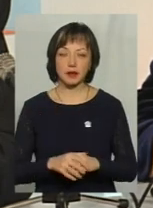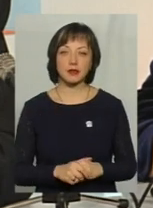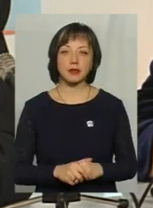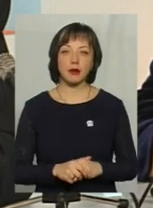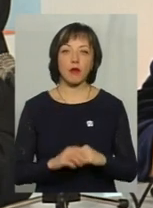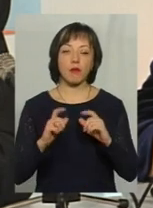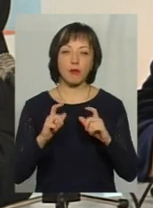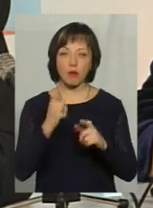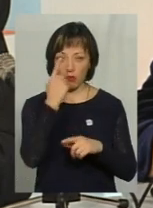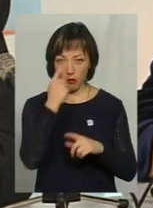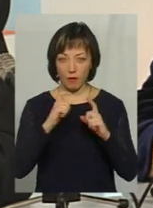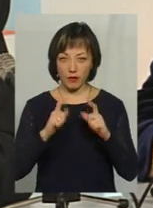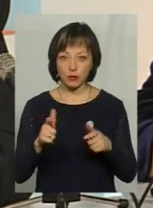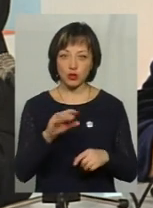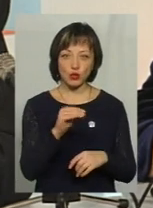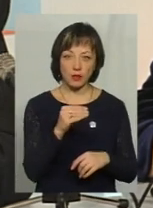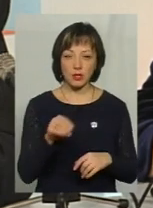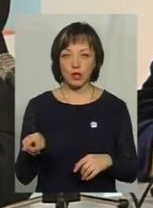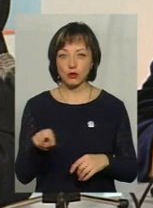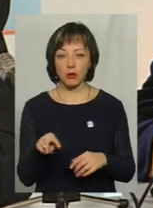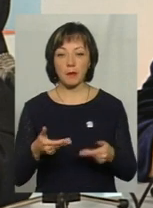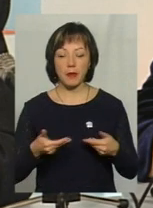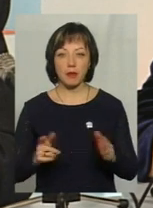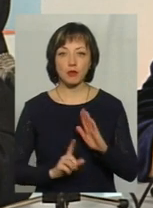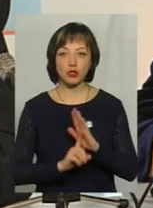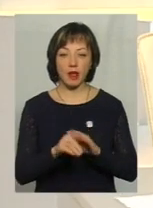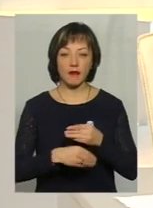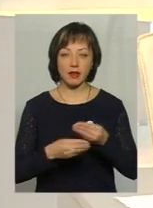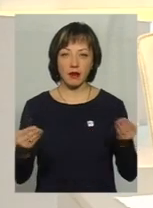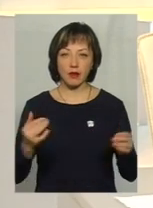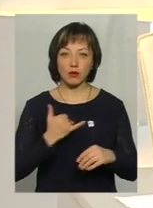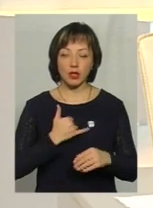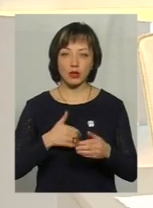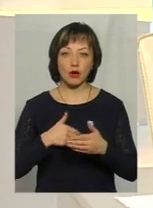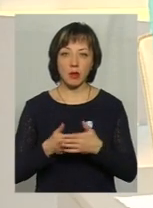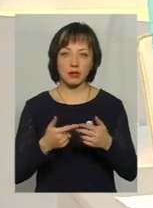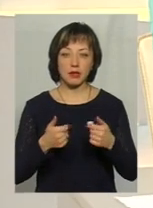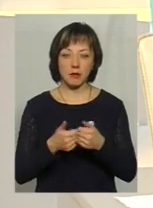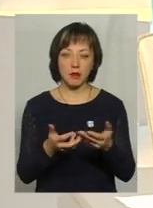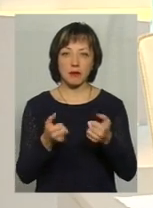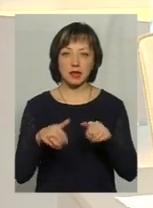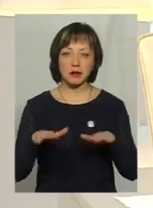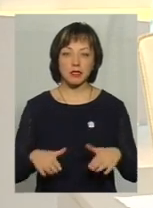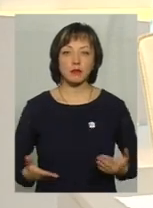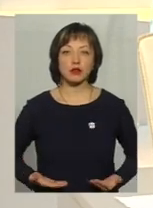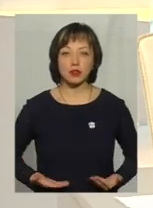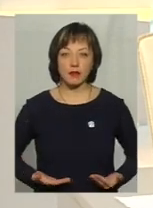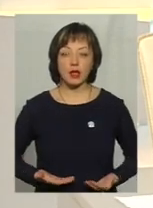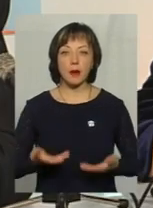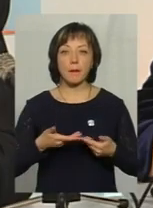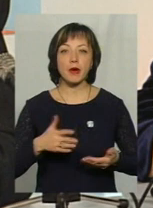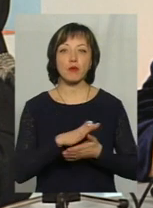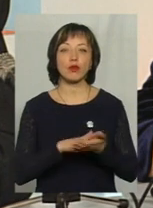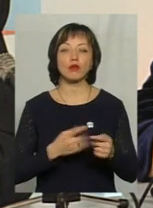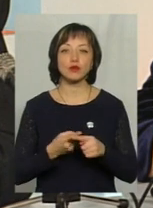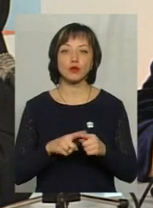Повідомлення і за жовтень, і за листопад ми почали видавати в наших громадських прийманнях за місцем проживання. Ми продовжимо